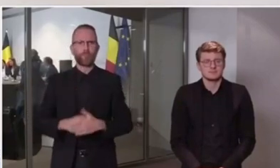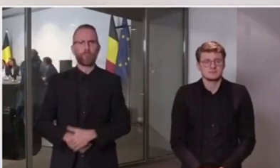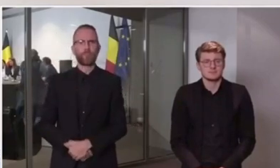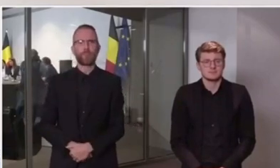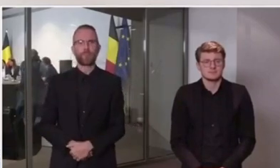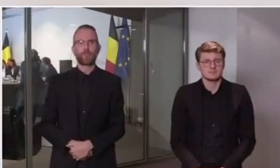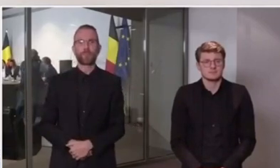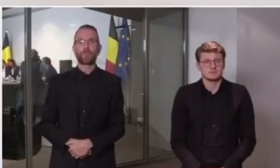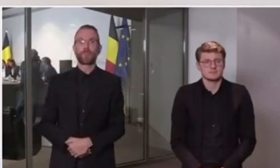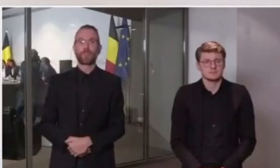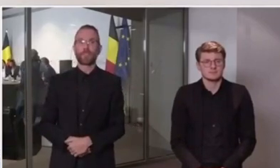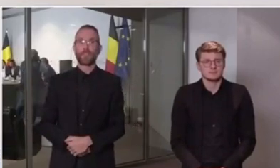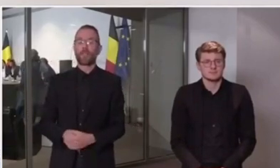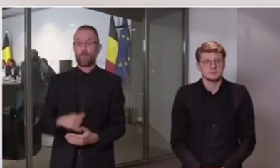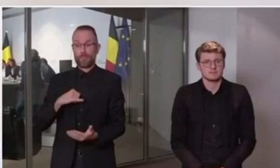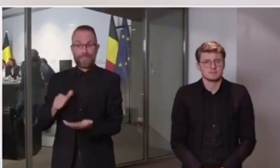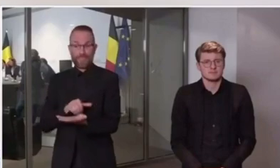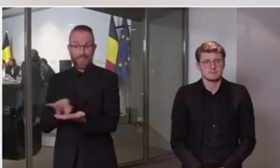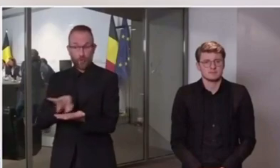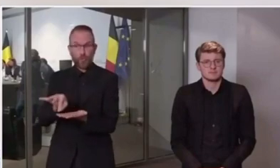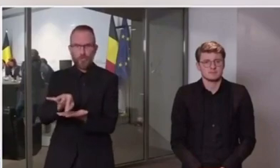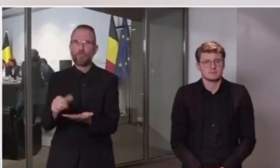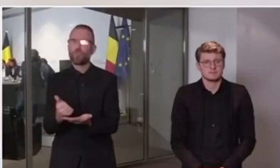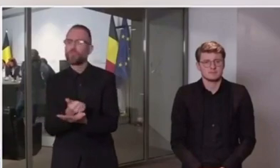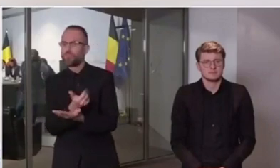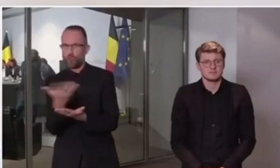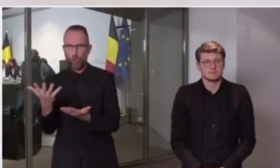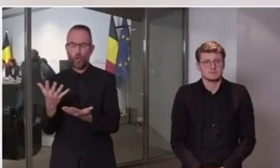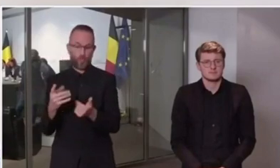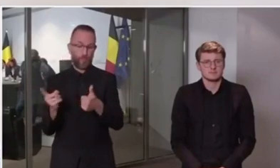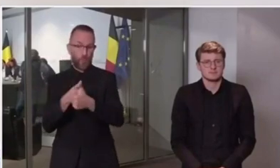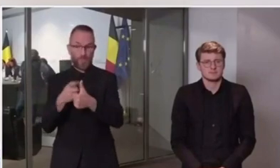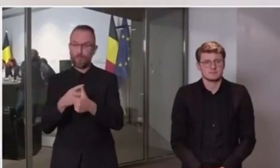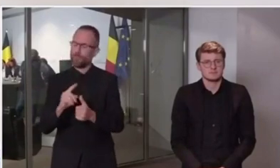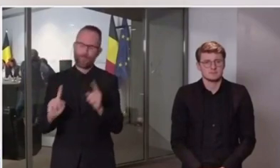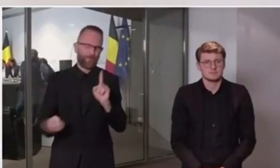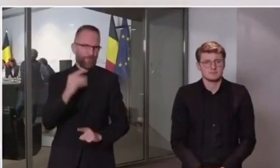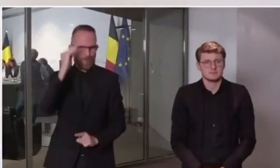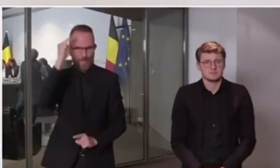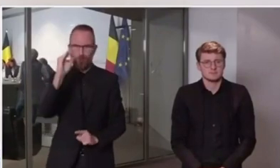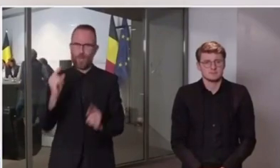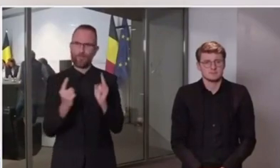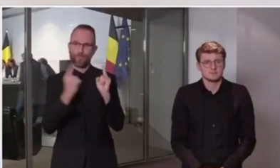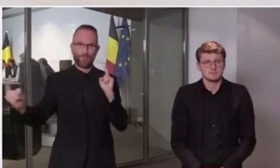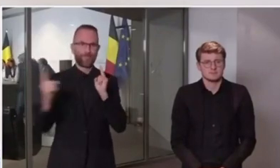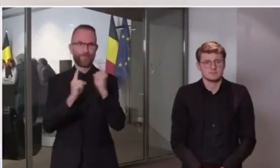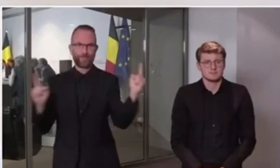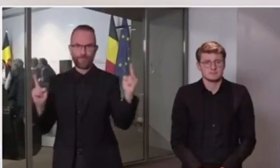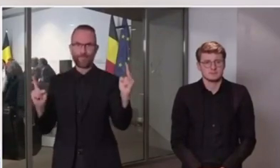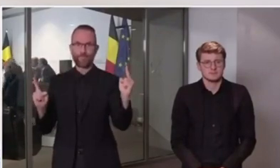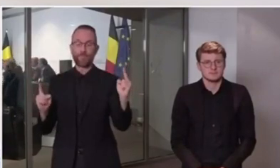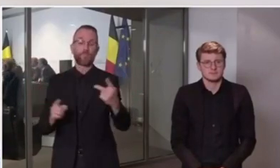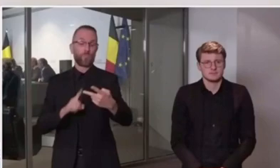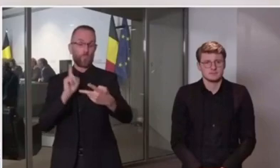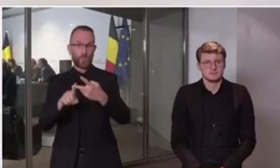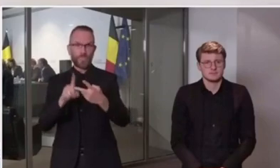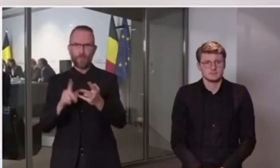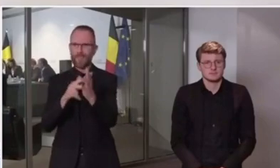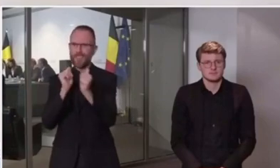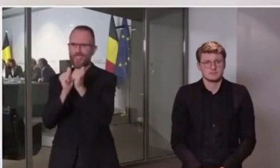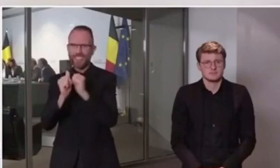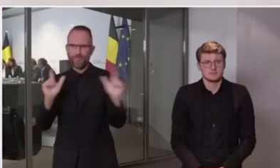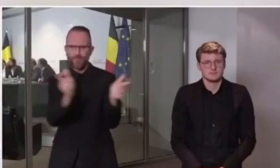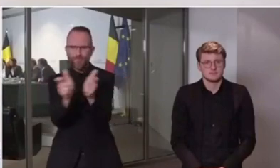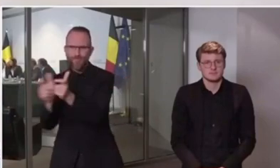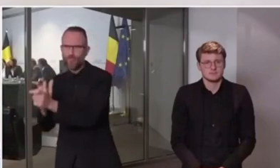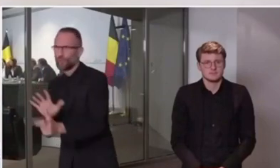Les distances de sécurité, le dépistage à grande échelle, mais aussi le tracing qui devrait mobiliser les